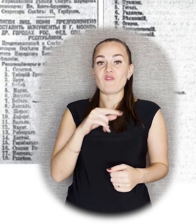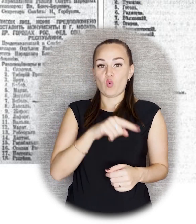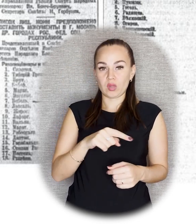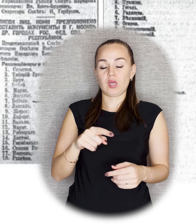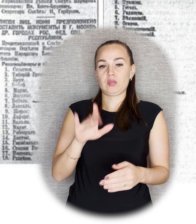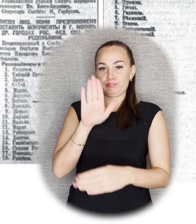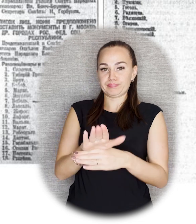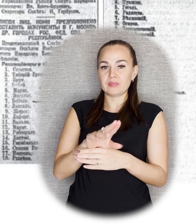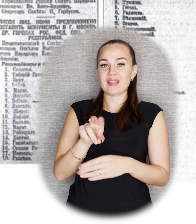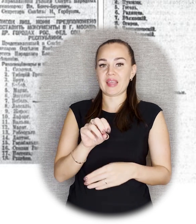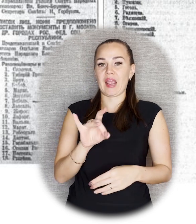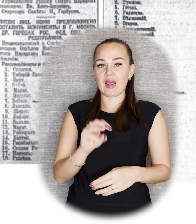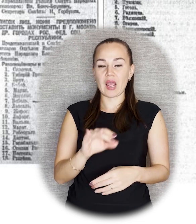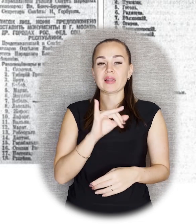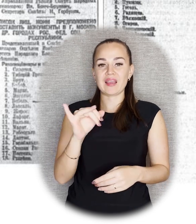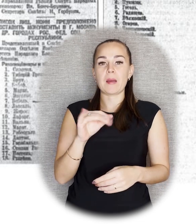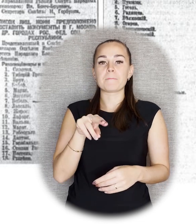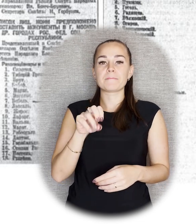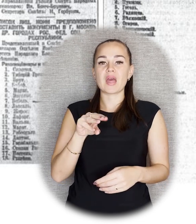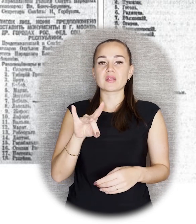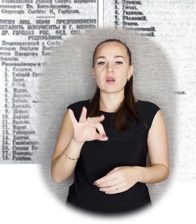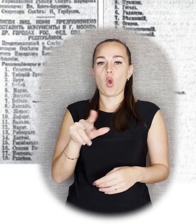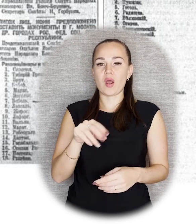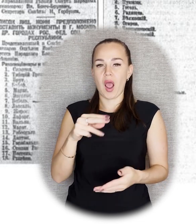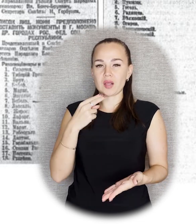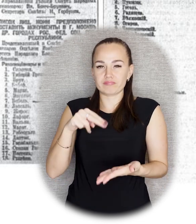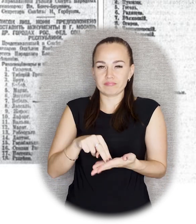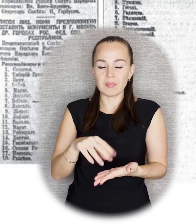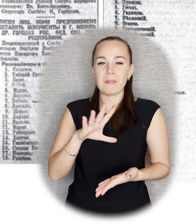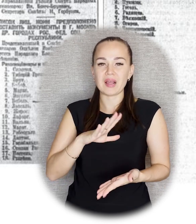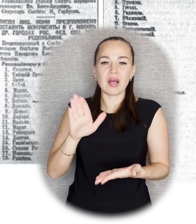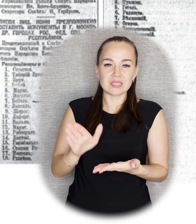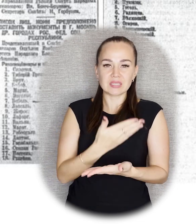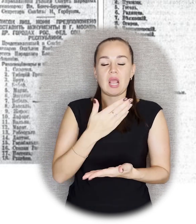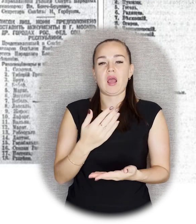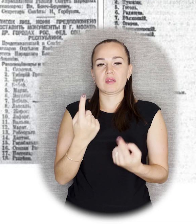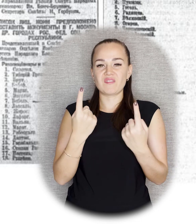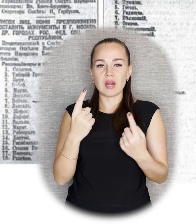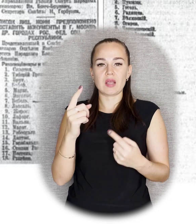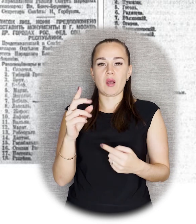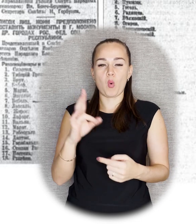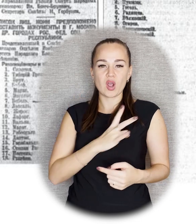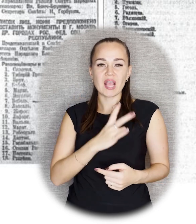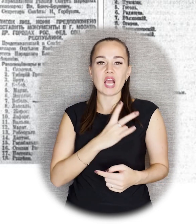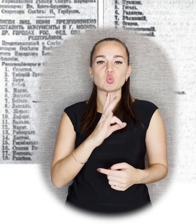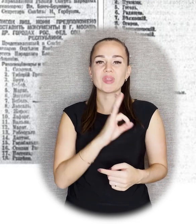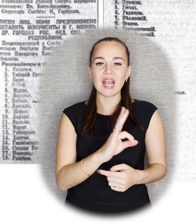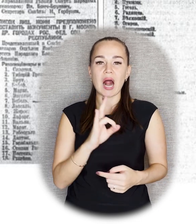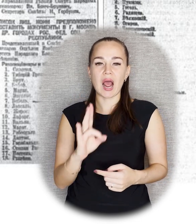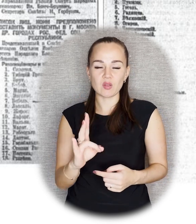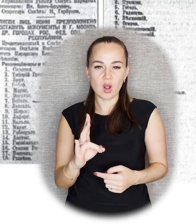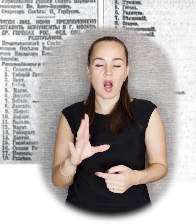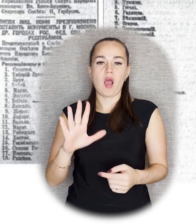Петрограде тоже было снято несколько памятников, в частности, памятник великому князю Николаю Николаевичу, находившись на Манежной площади,